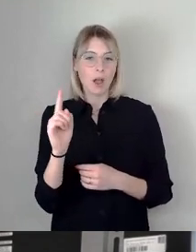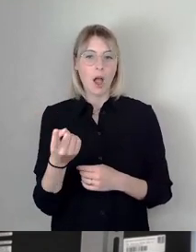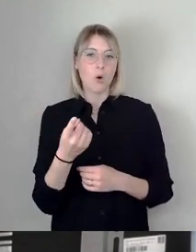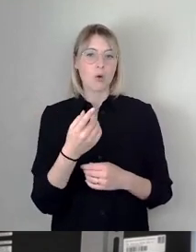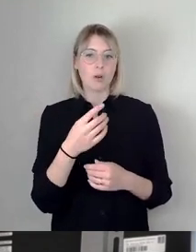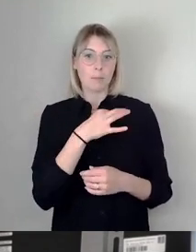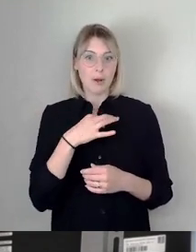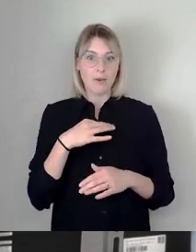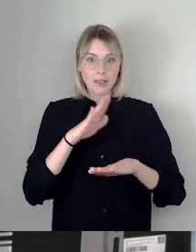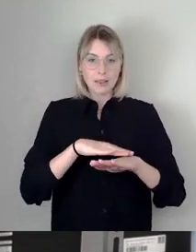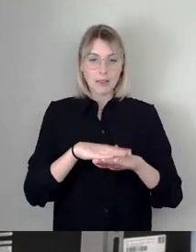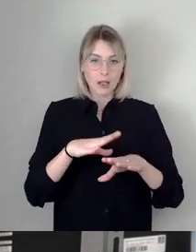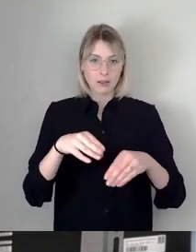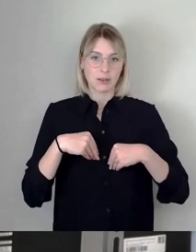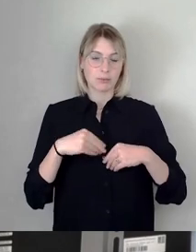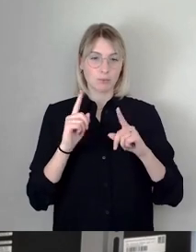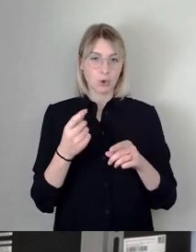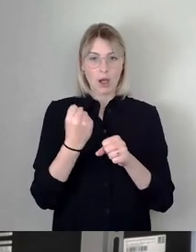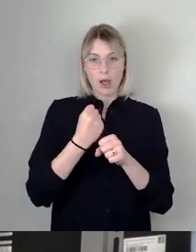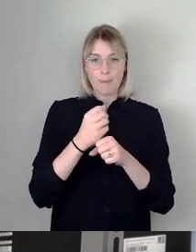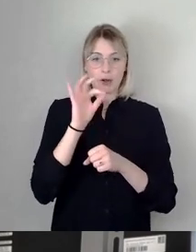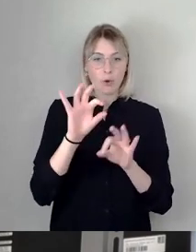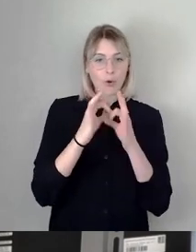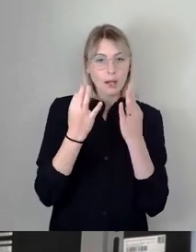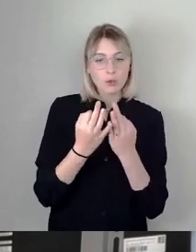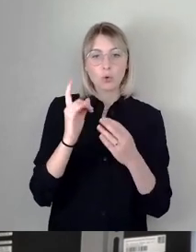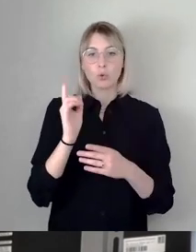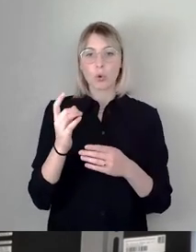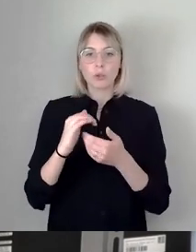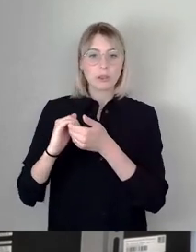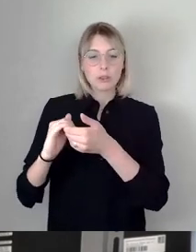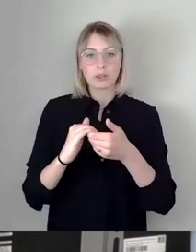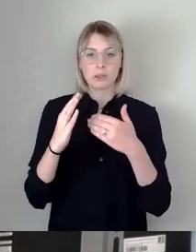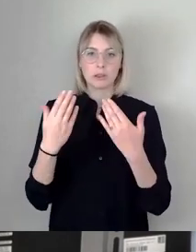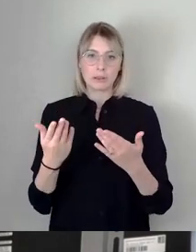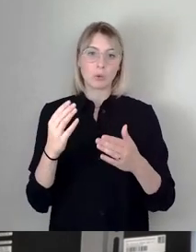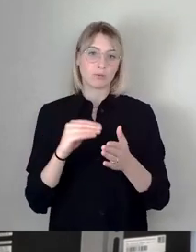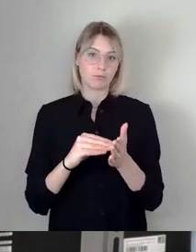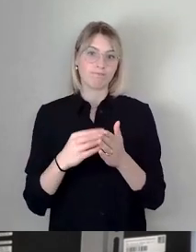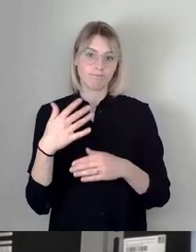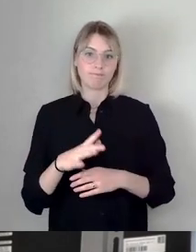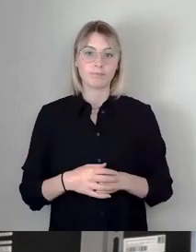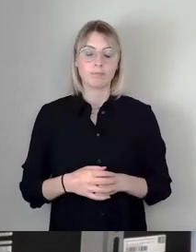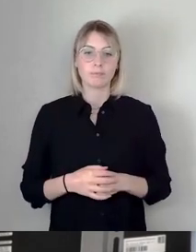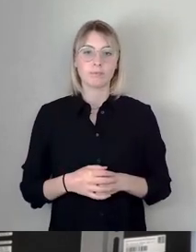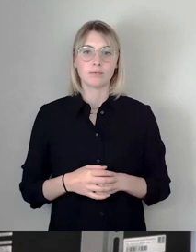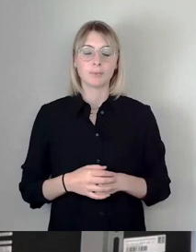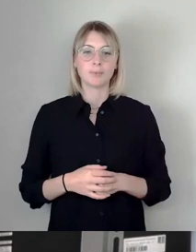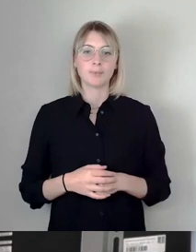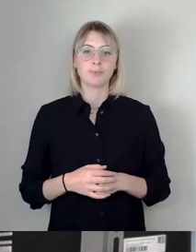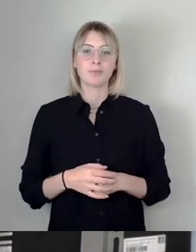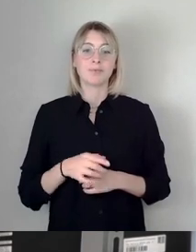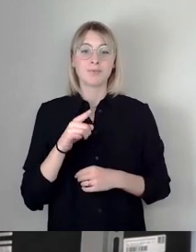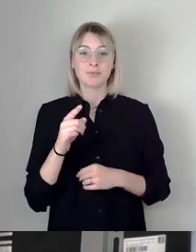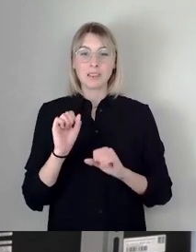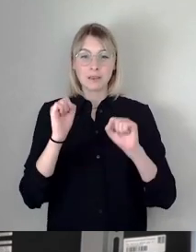für die Arbeit in Fraktionen und Gremien aufgewendet. Dieses Engagement ist kein Hobby,